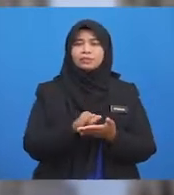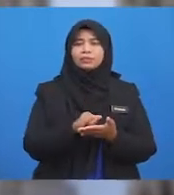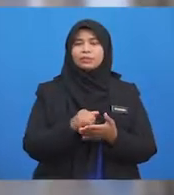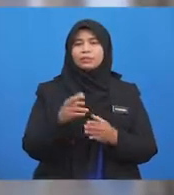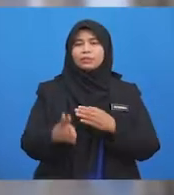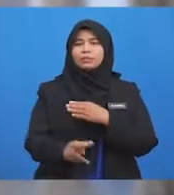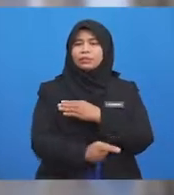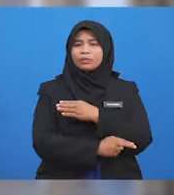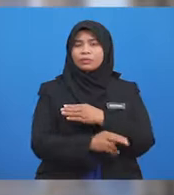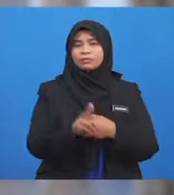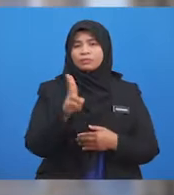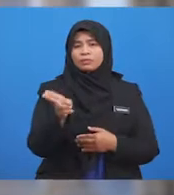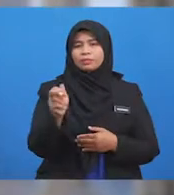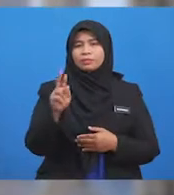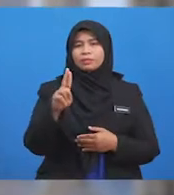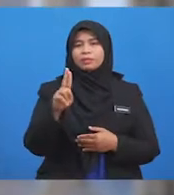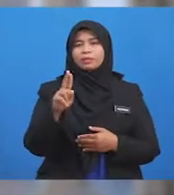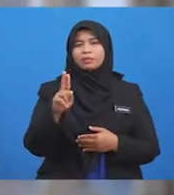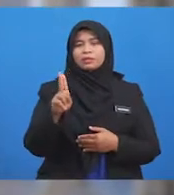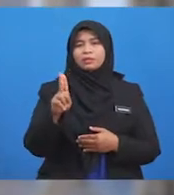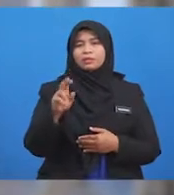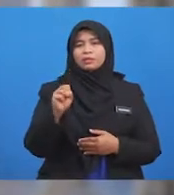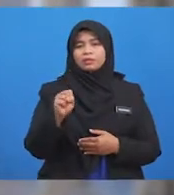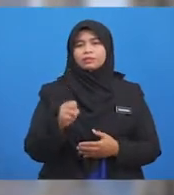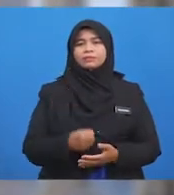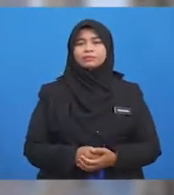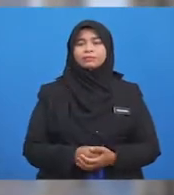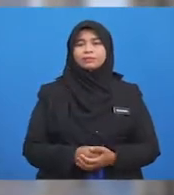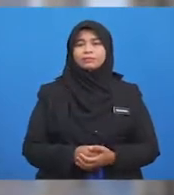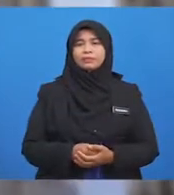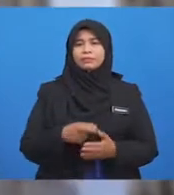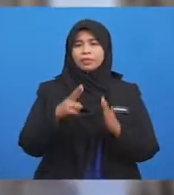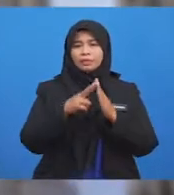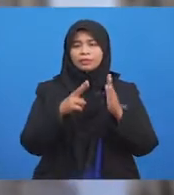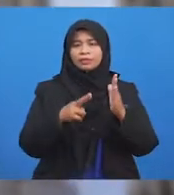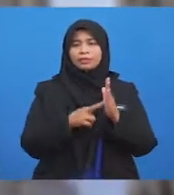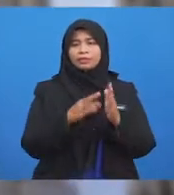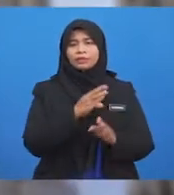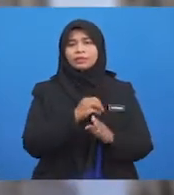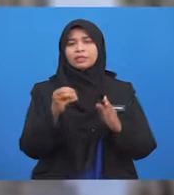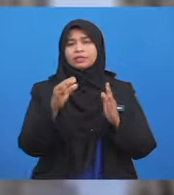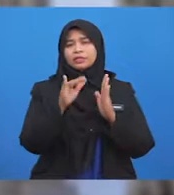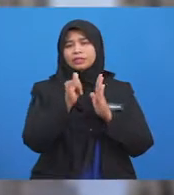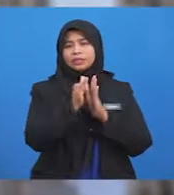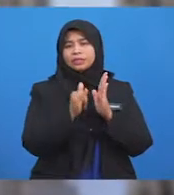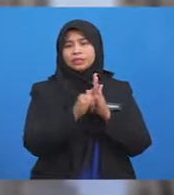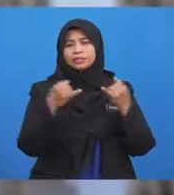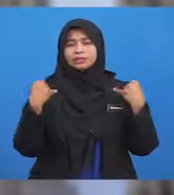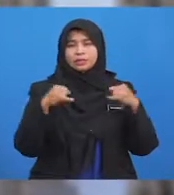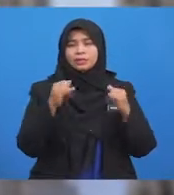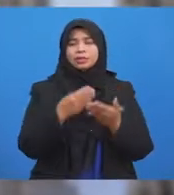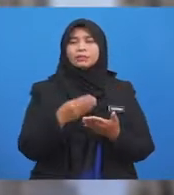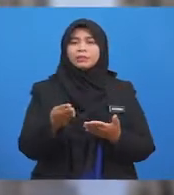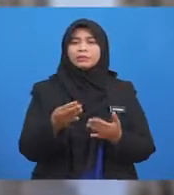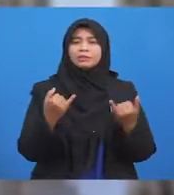Kita pergi ke rukun dan syarat jual beli Baiklah murid-murid Sekarang kita